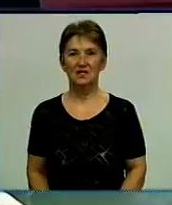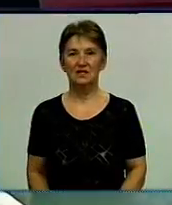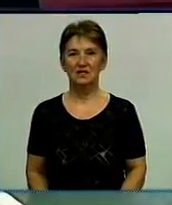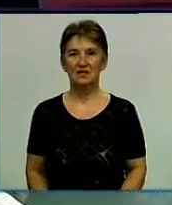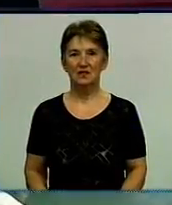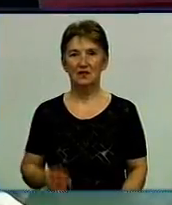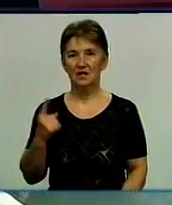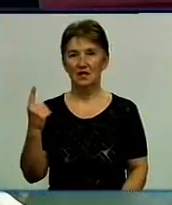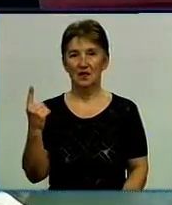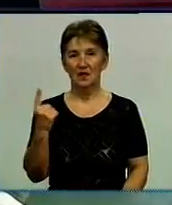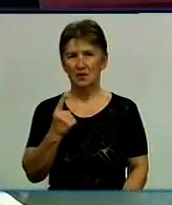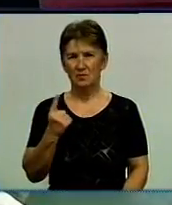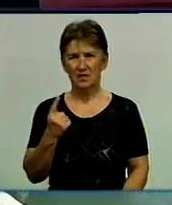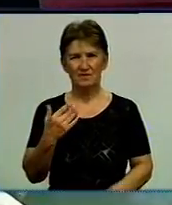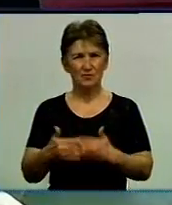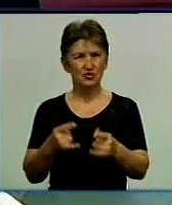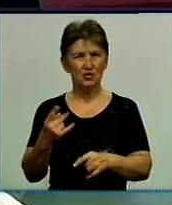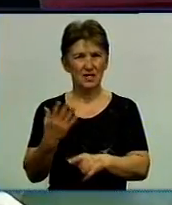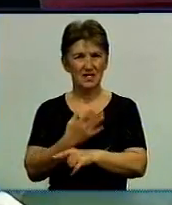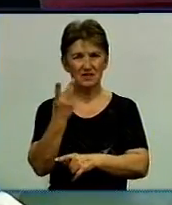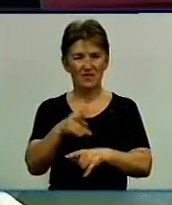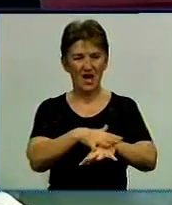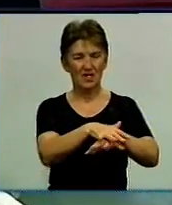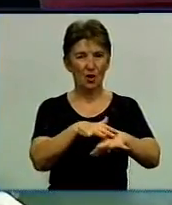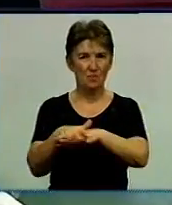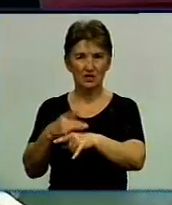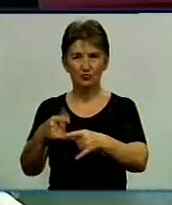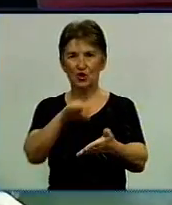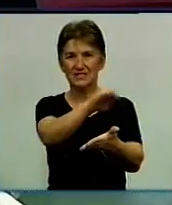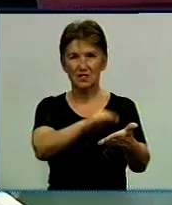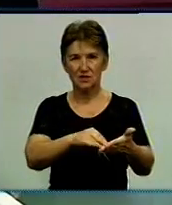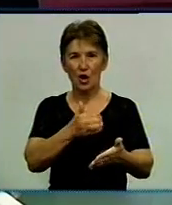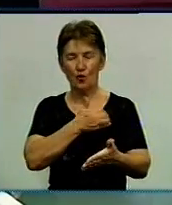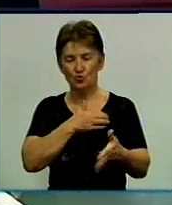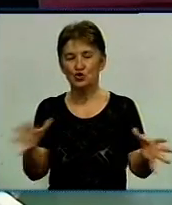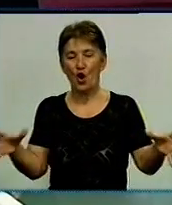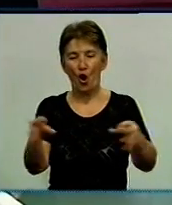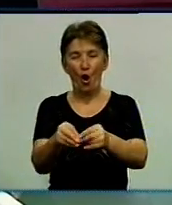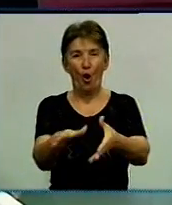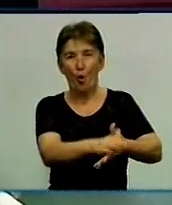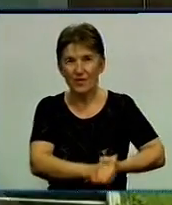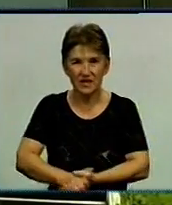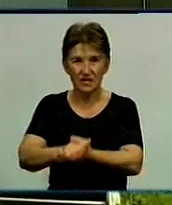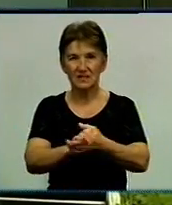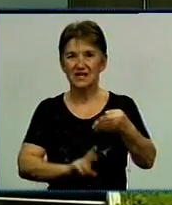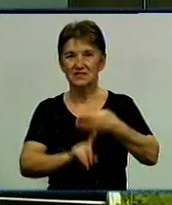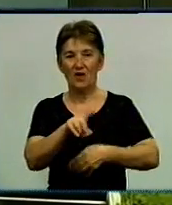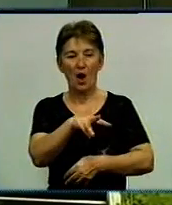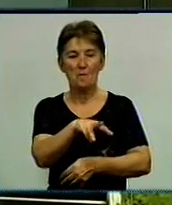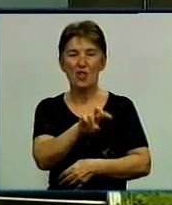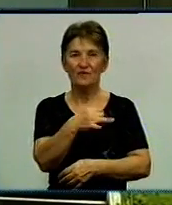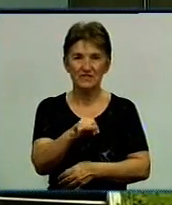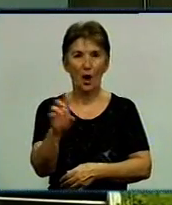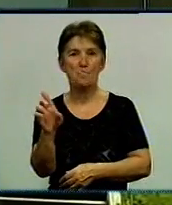Перший пішов на Кіровоградщині вже є дві громади, що задекларували наміри об'єднатися. Стартували у цьому процесі Маловисківський та